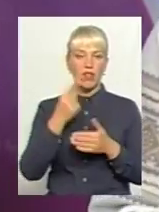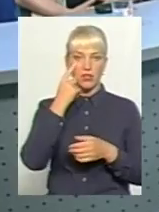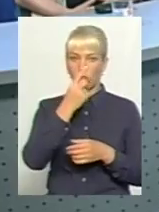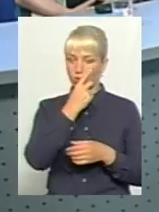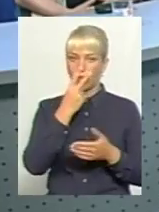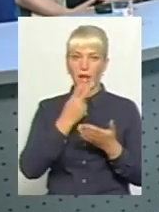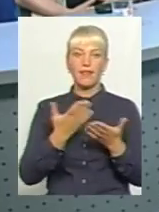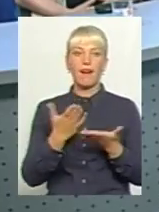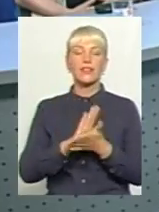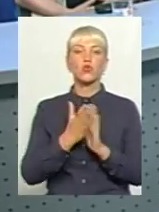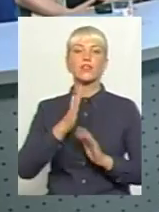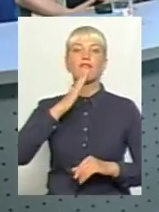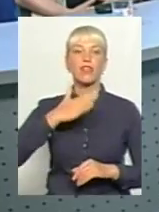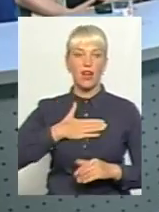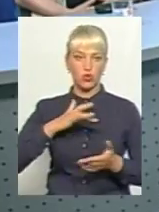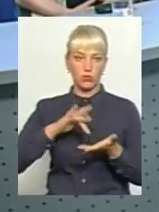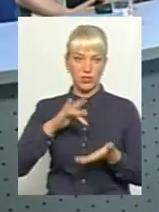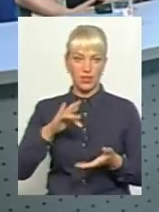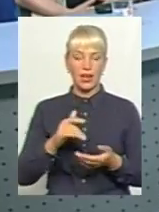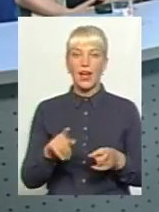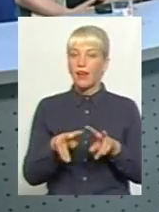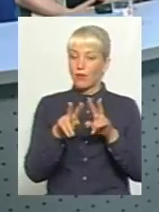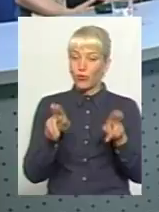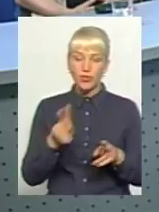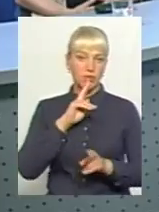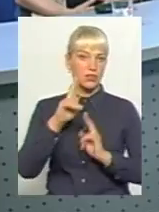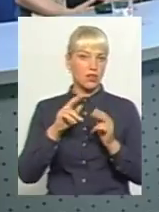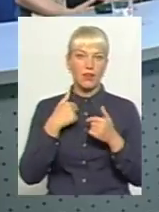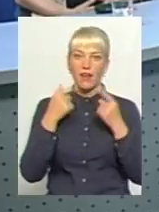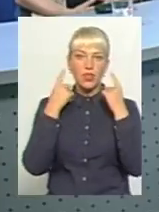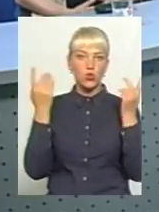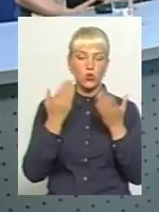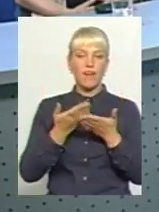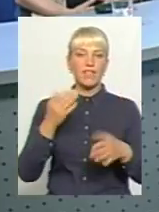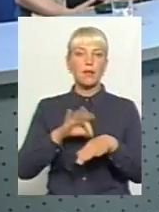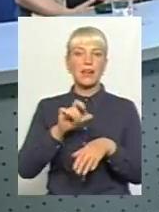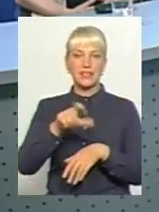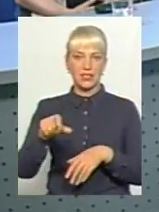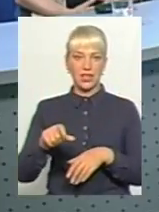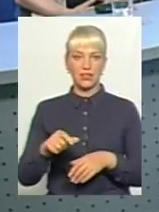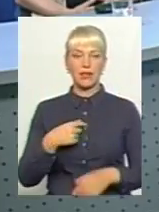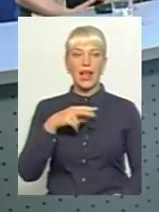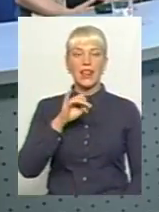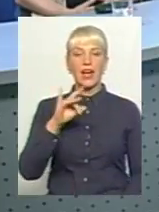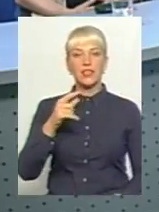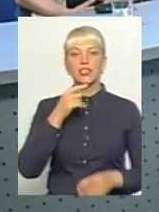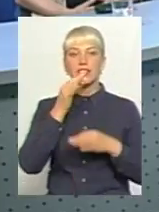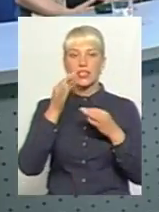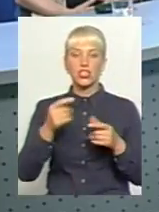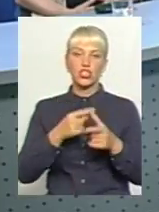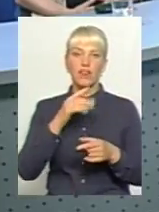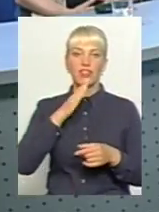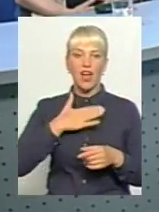нашому центрі. І подібних скарг я не чула від пацієнтів. Пані Ларисо, скажіть, чи є у нашому центрі,